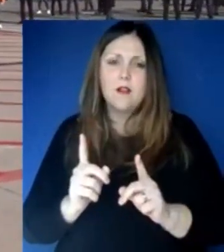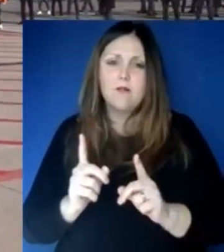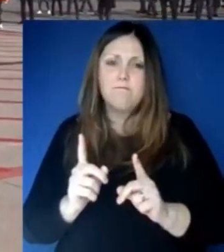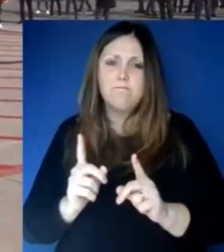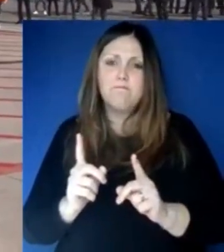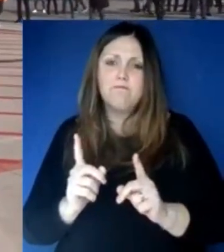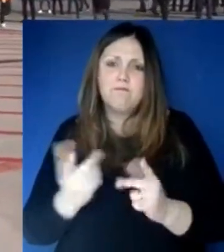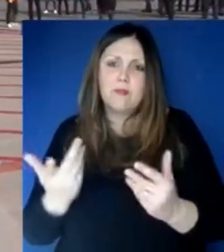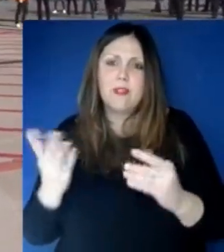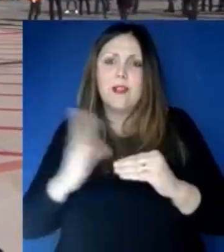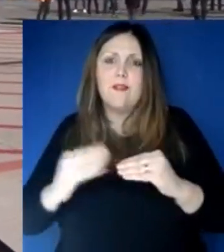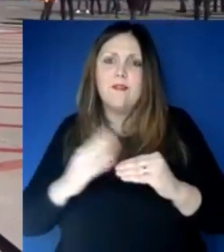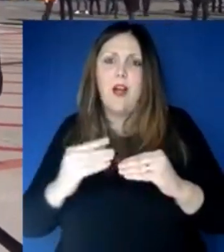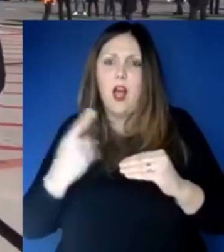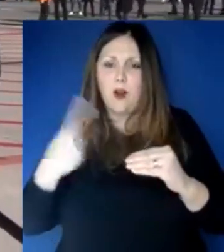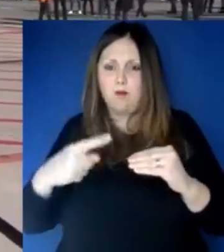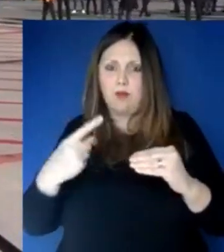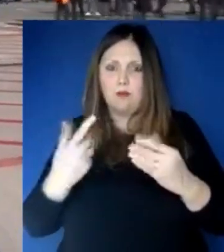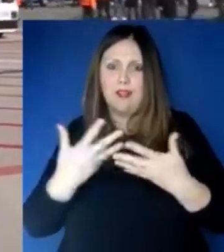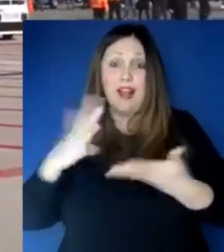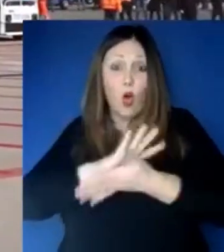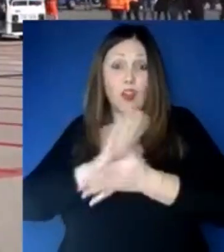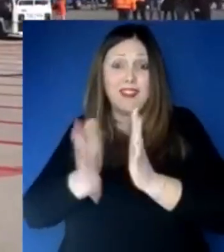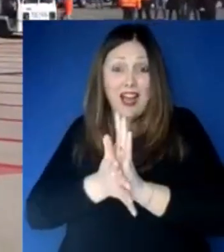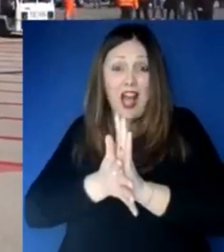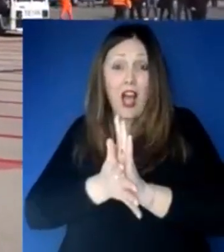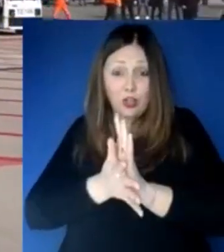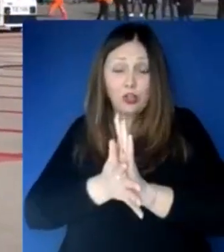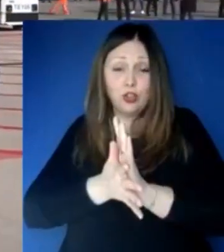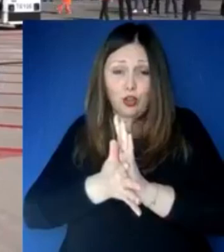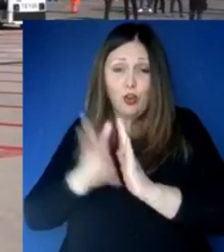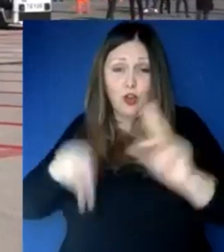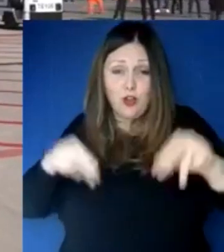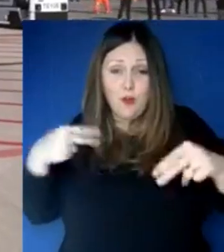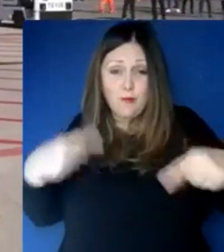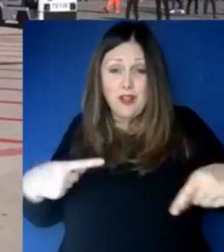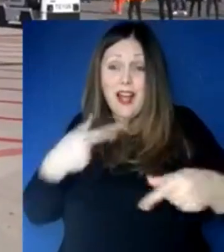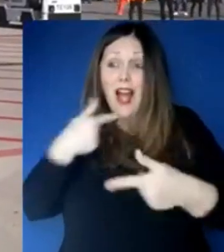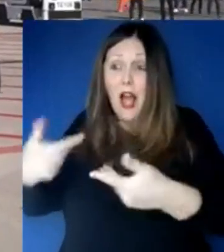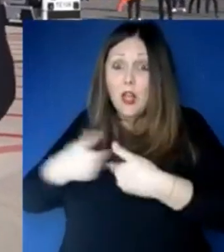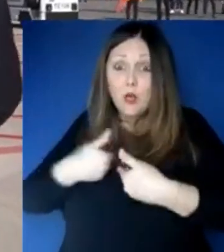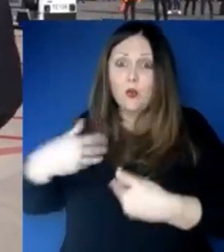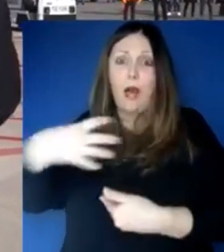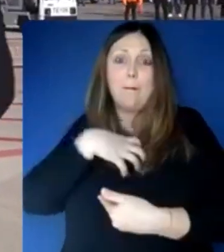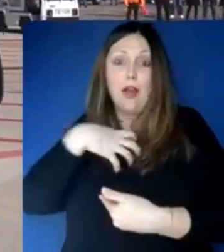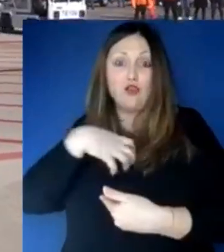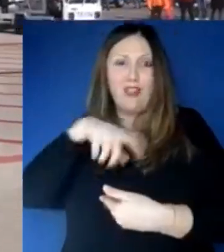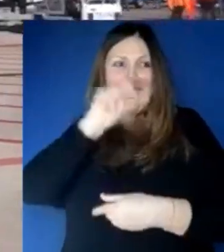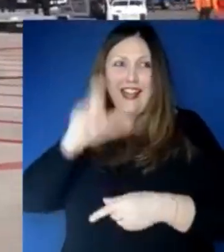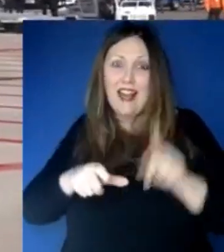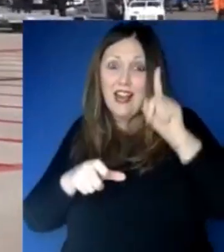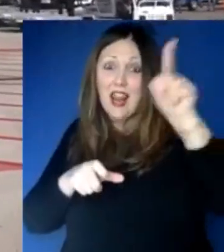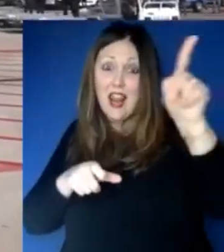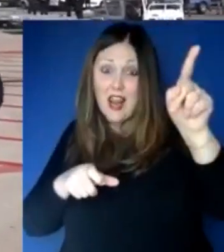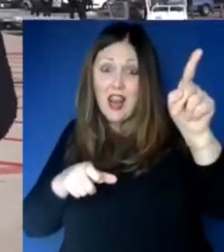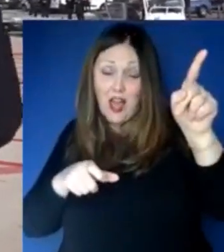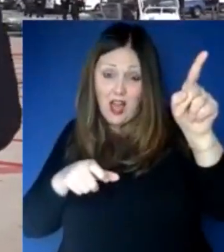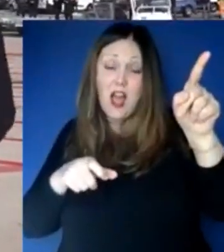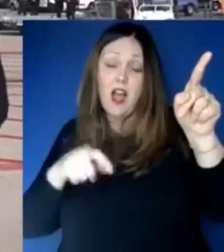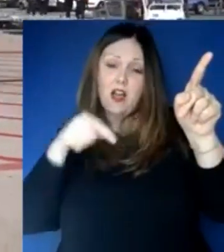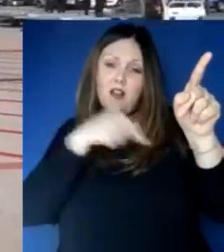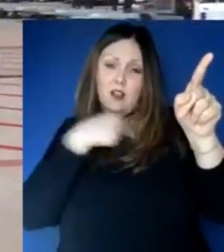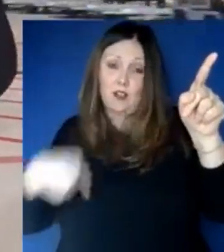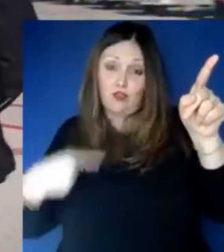dell'ambasciata italiana a Pechino, ringrazio l'ambasciata italiana per il supporto che ci ha dato. Insomma